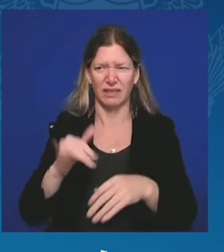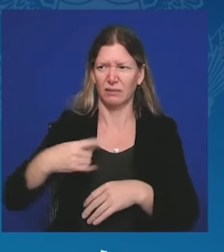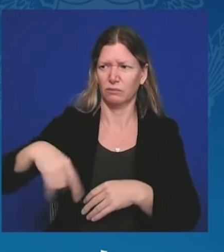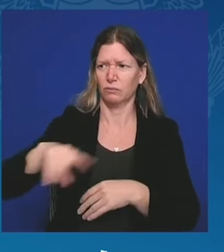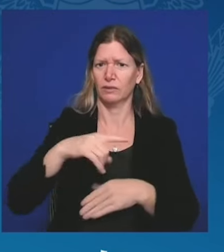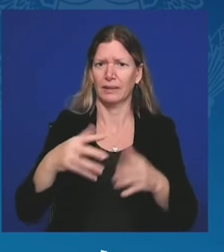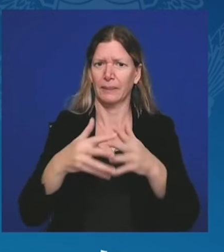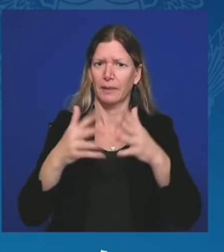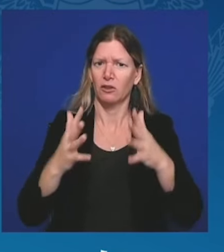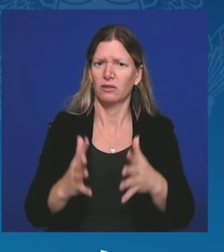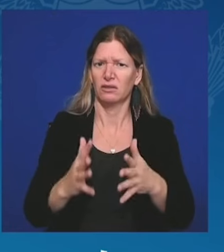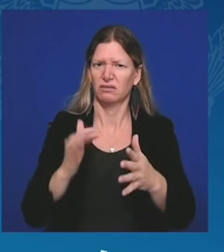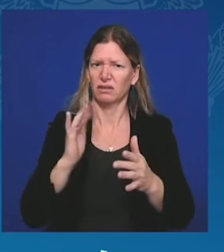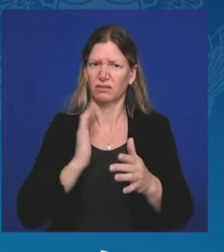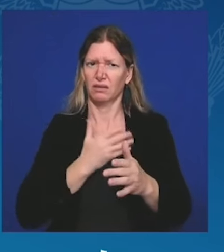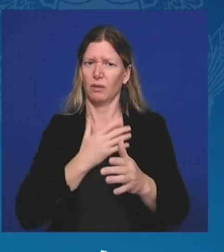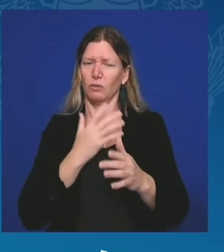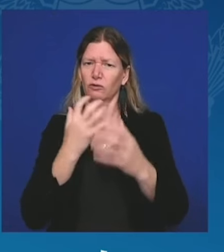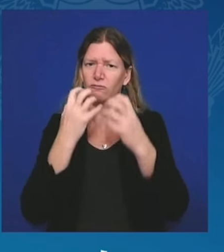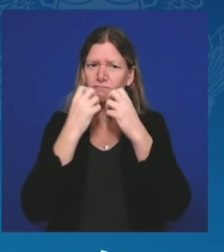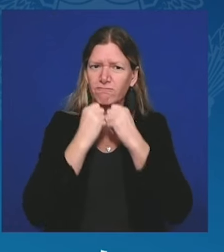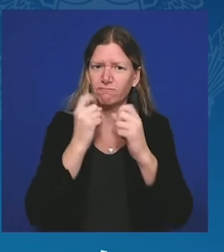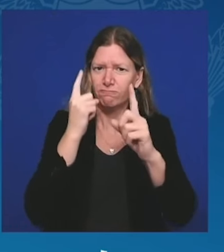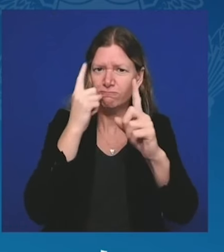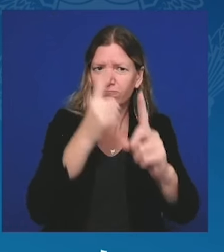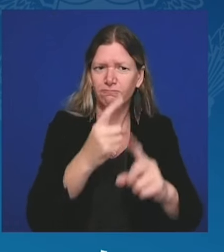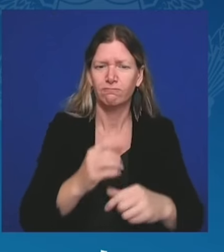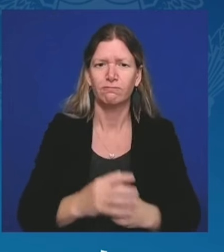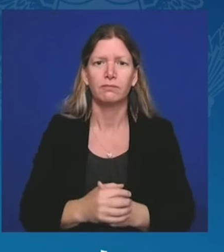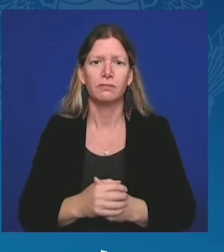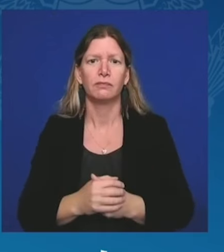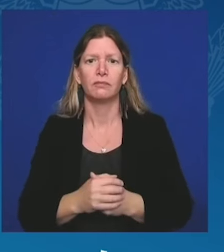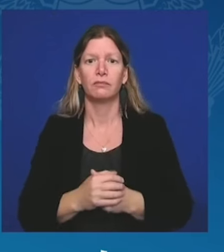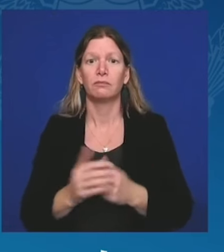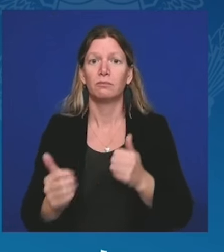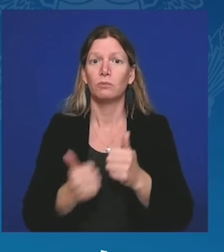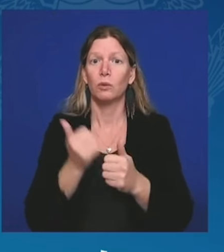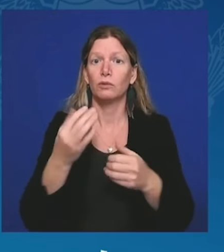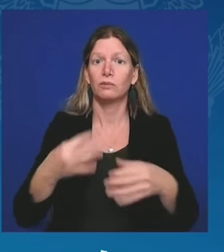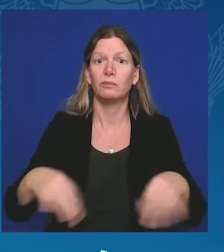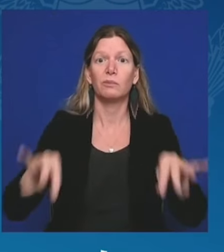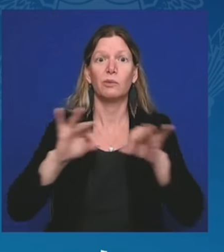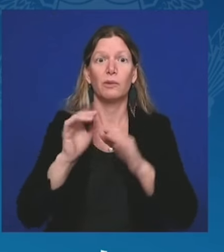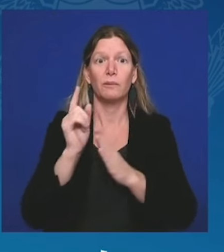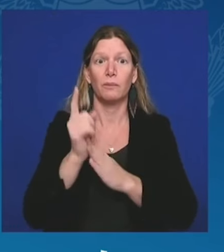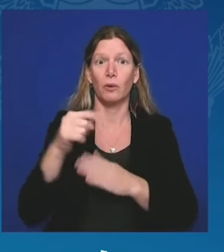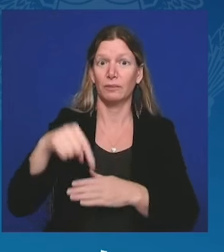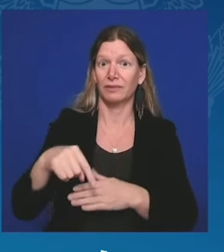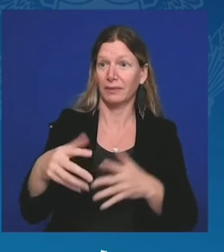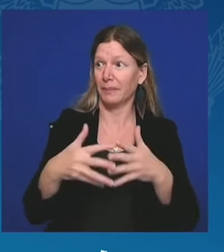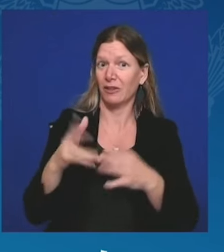miejsce, gdy przeciwstawialiśmy się agresorom takim jak Putin, tak jak musimy to zrobić dzisiaj.